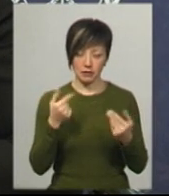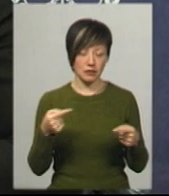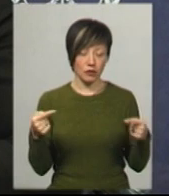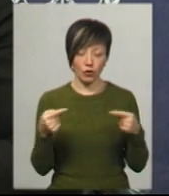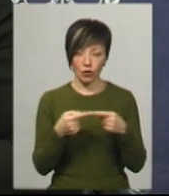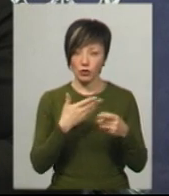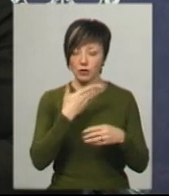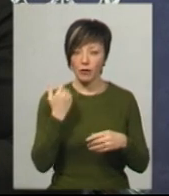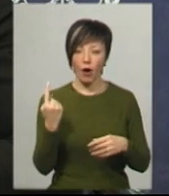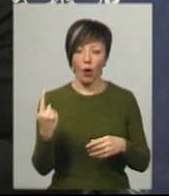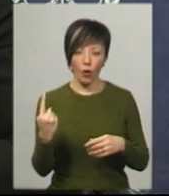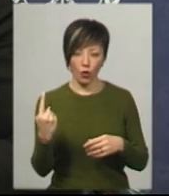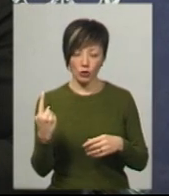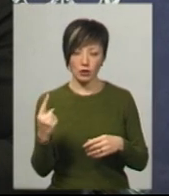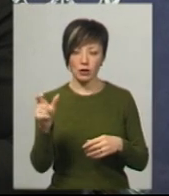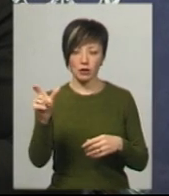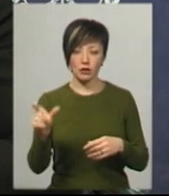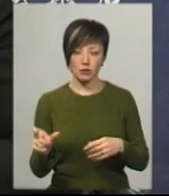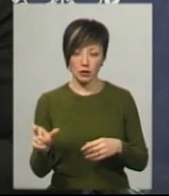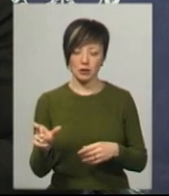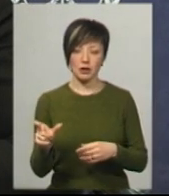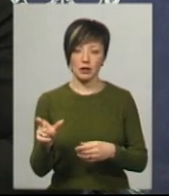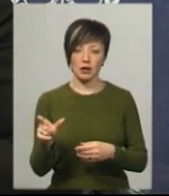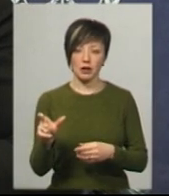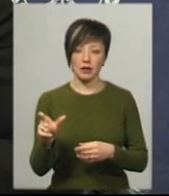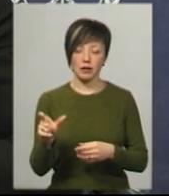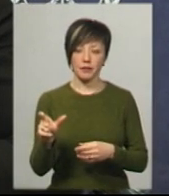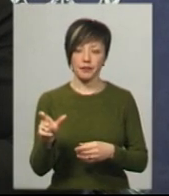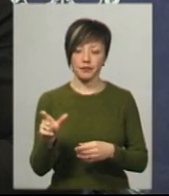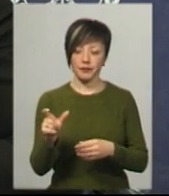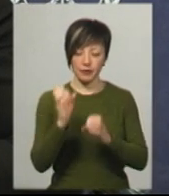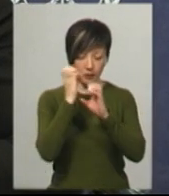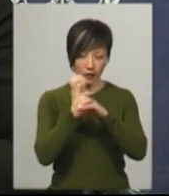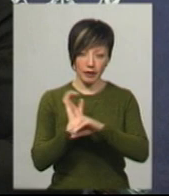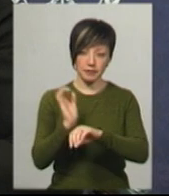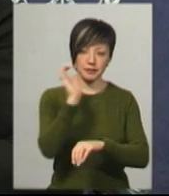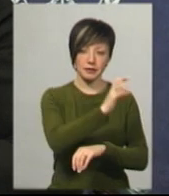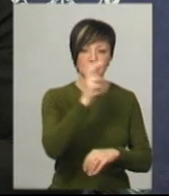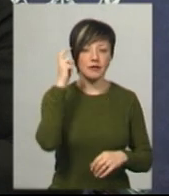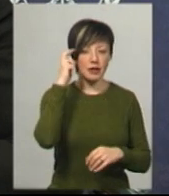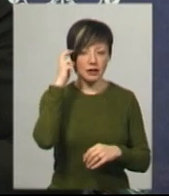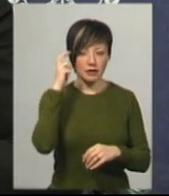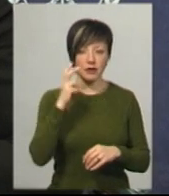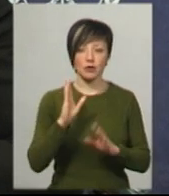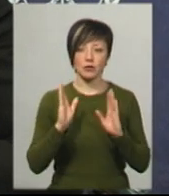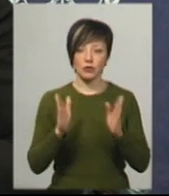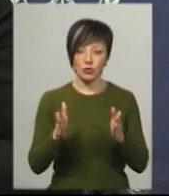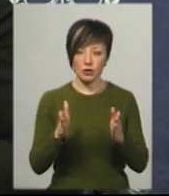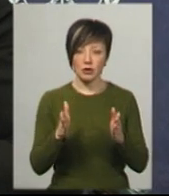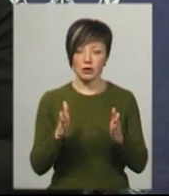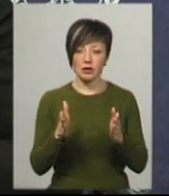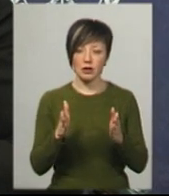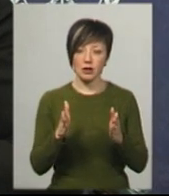Одна з підозр зараз перебуває безпосередньо в місті Києві, має бути здійснена аналіз підібраного біологічного